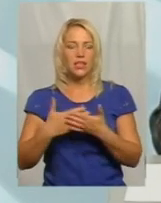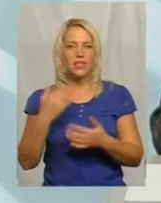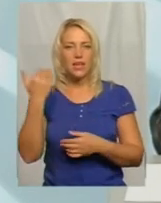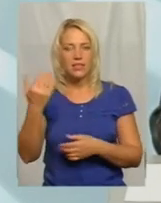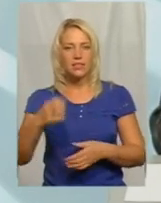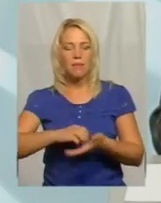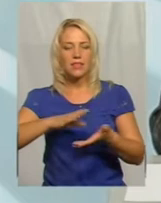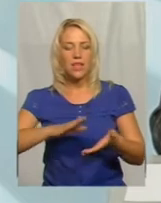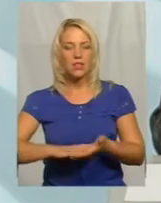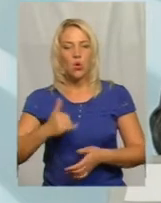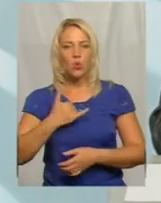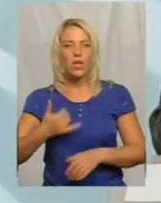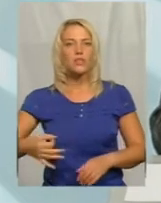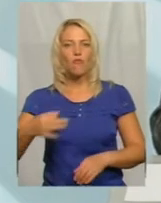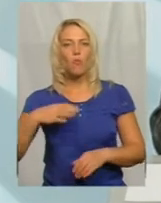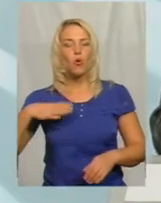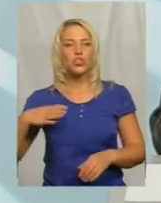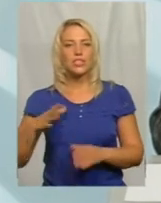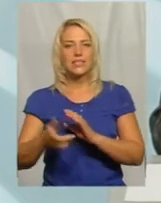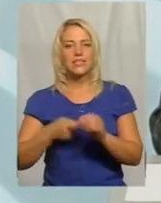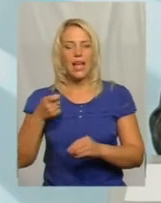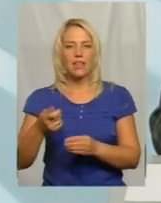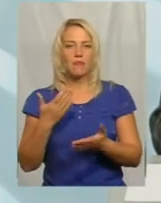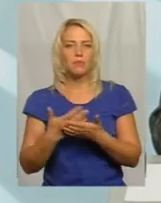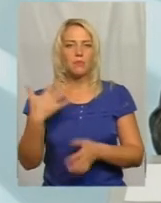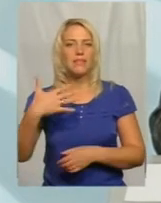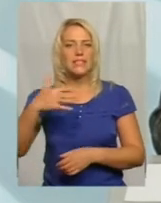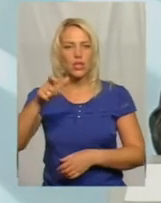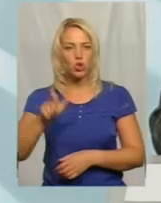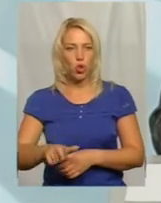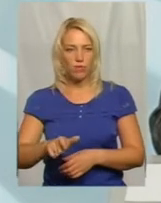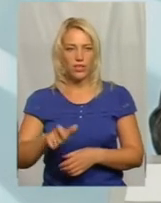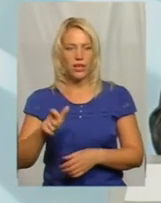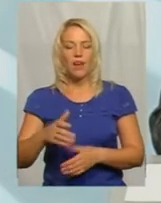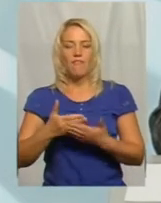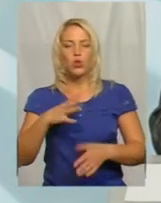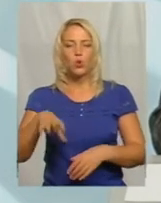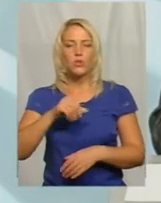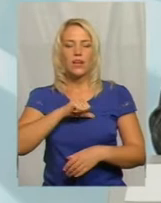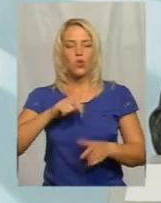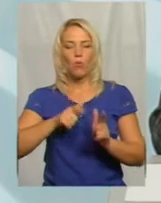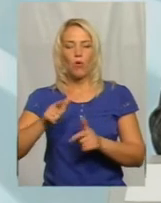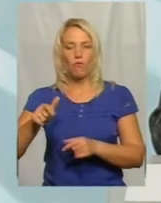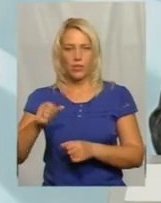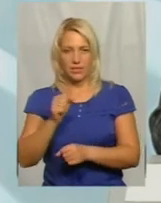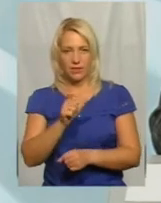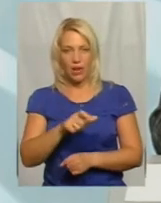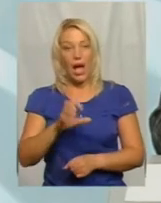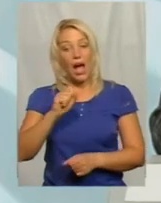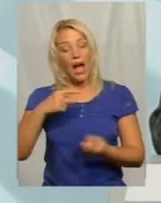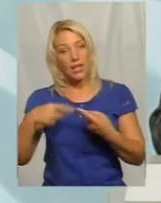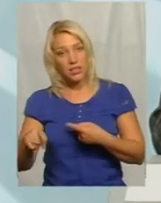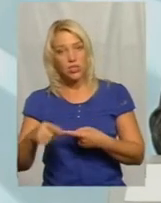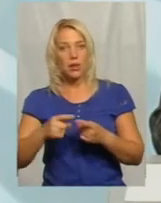даними, в нас в області очікується заяв близько 50 чоловік, бійців-добровольців. Решта бійців-добровольців перейшли